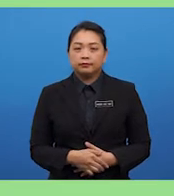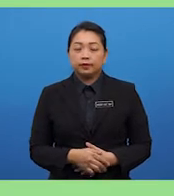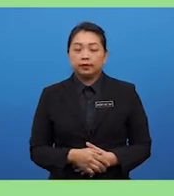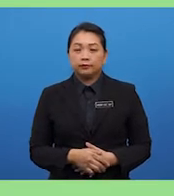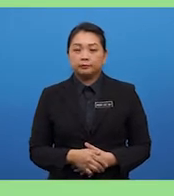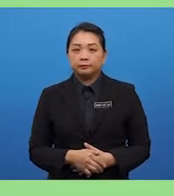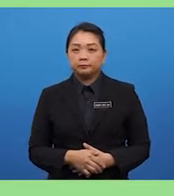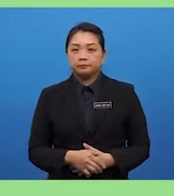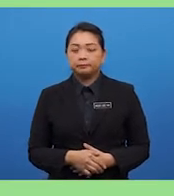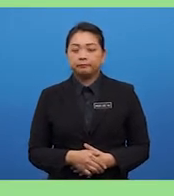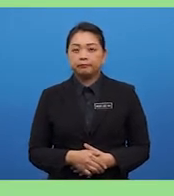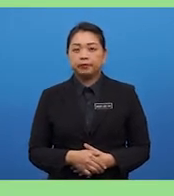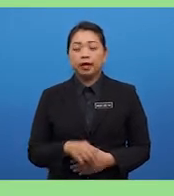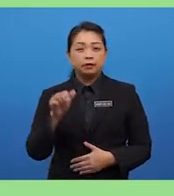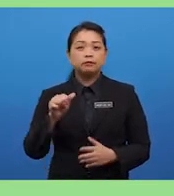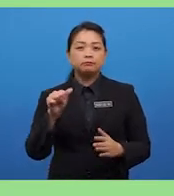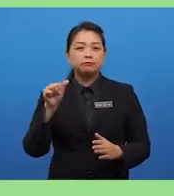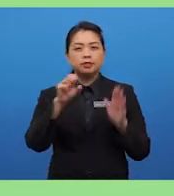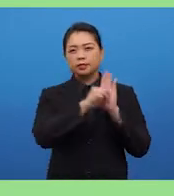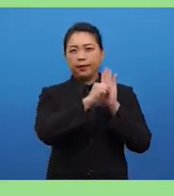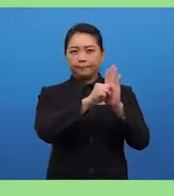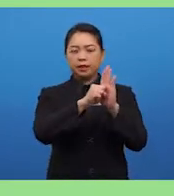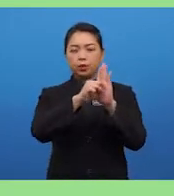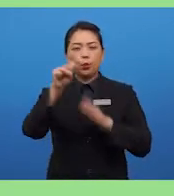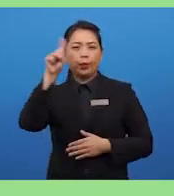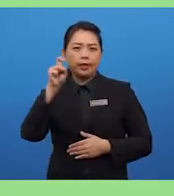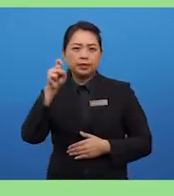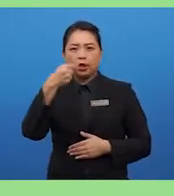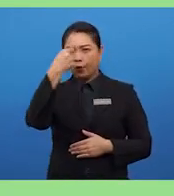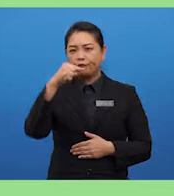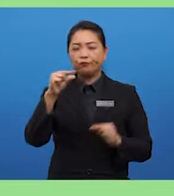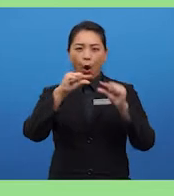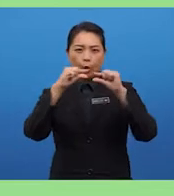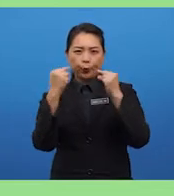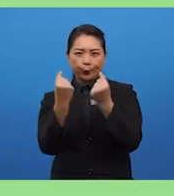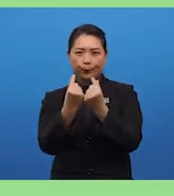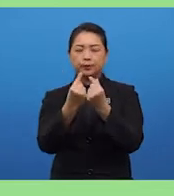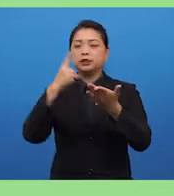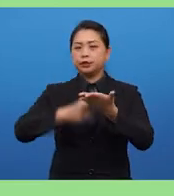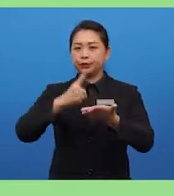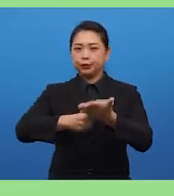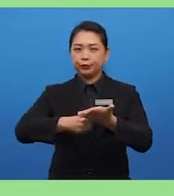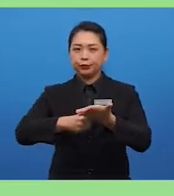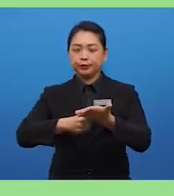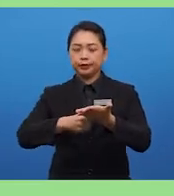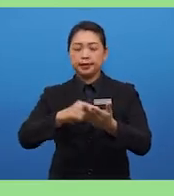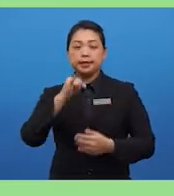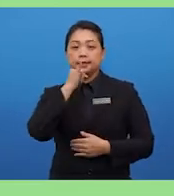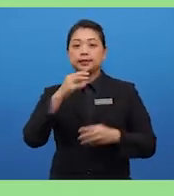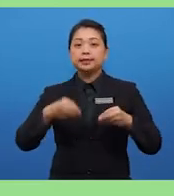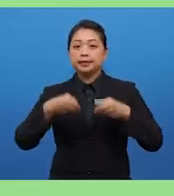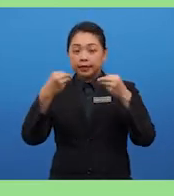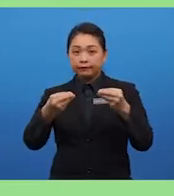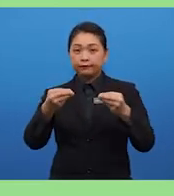in Visual 6, a sample question for group discussion is given.